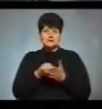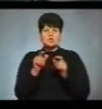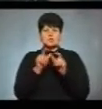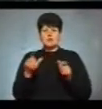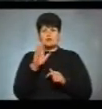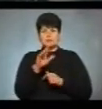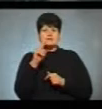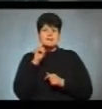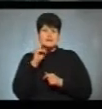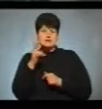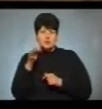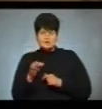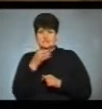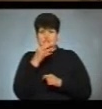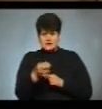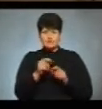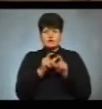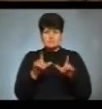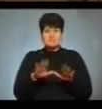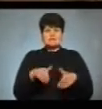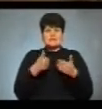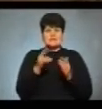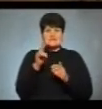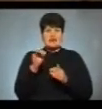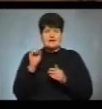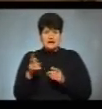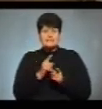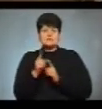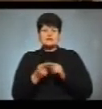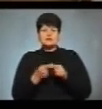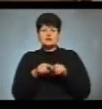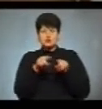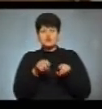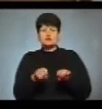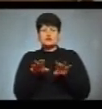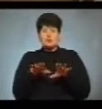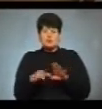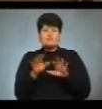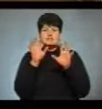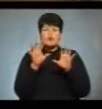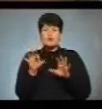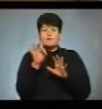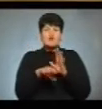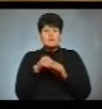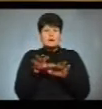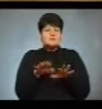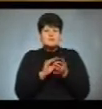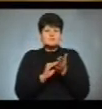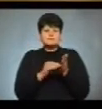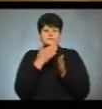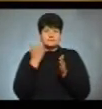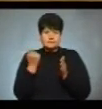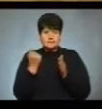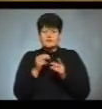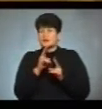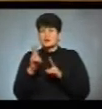Зеленського сказав, що штаб звертатиметься до ЦВК з проханням змінити цю постанову, адже в законі про вибори не названо місце. Жодний штабів